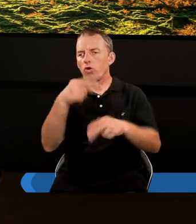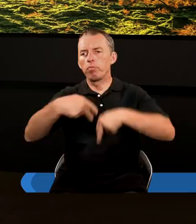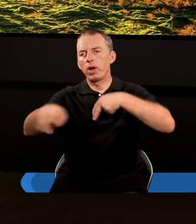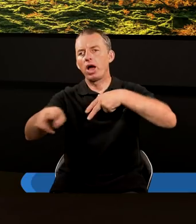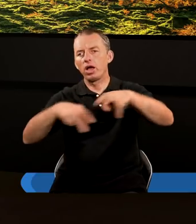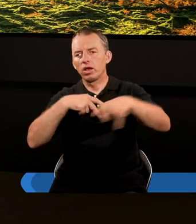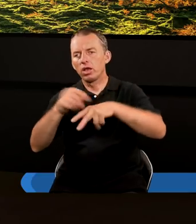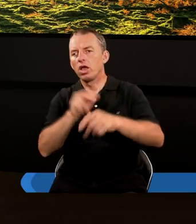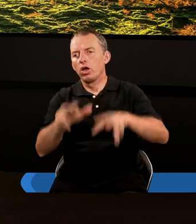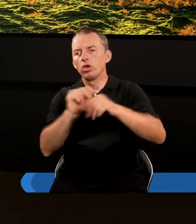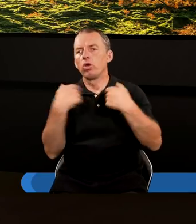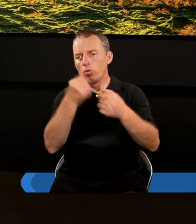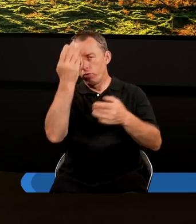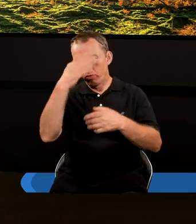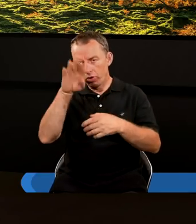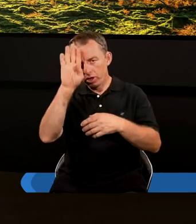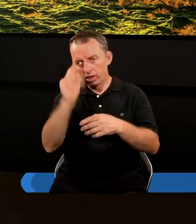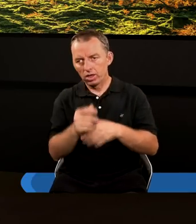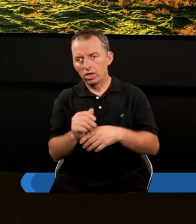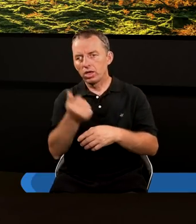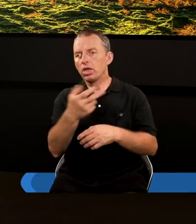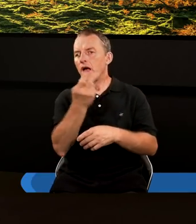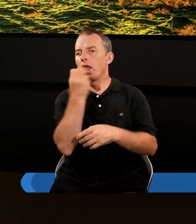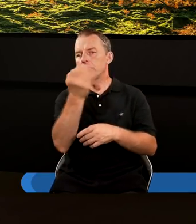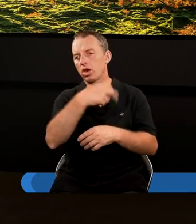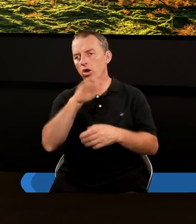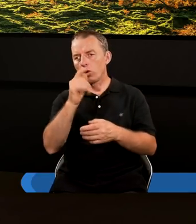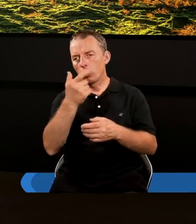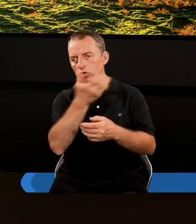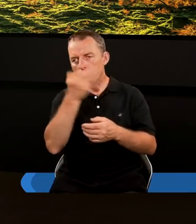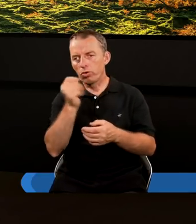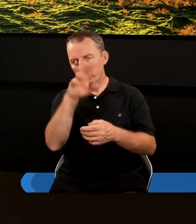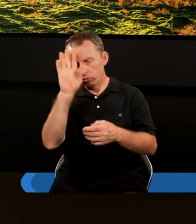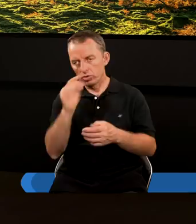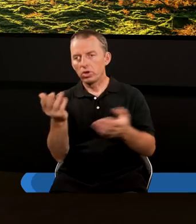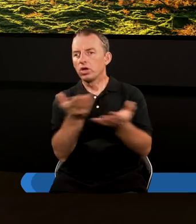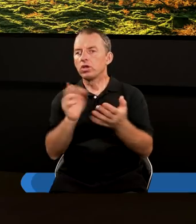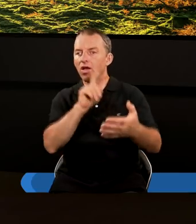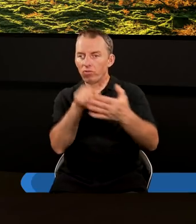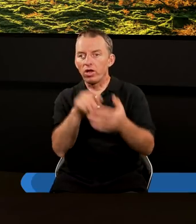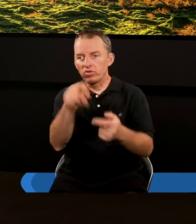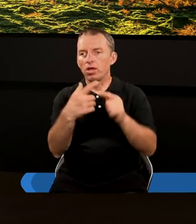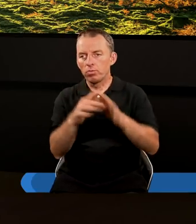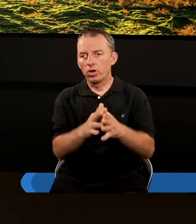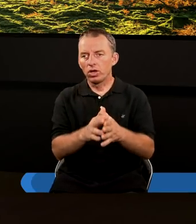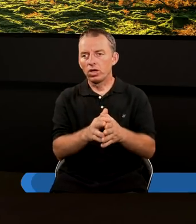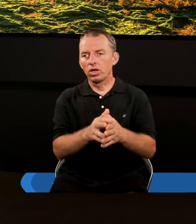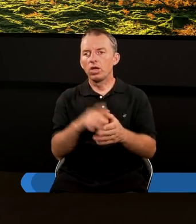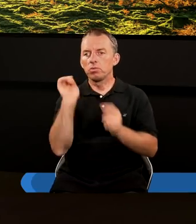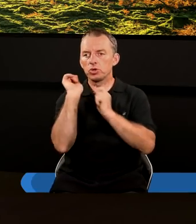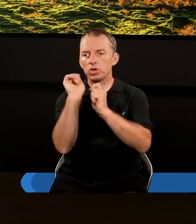w moim rodzinnym mieście Łodzi obok jednej z elektrociepłowni łódzkich, gdzie właśnie w tym momencie, gdy